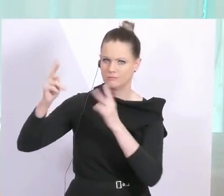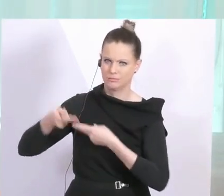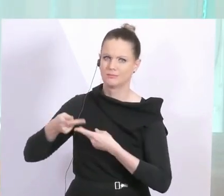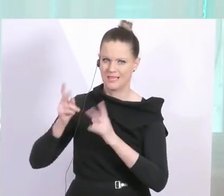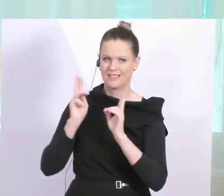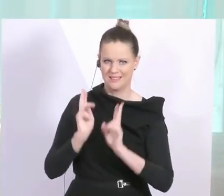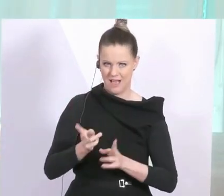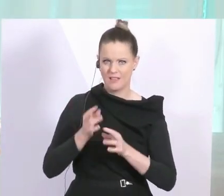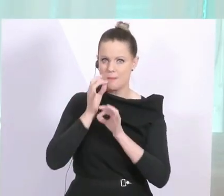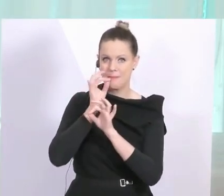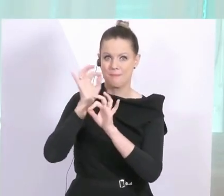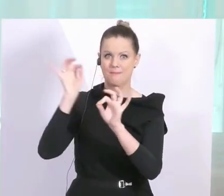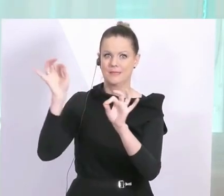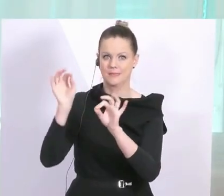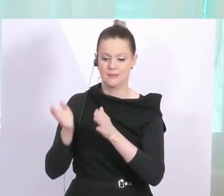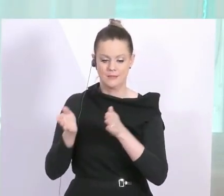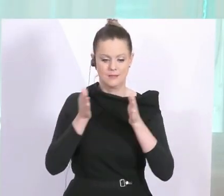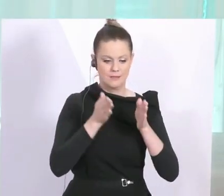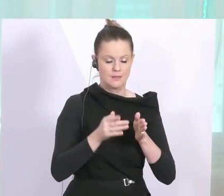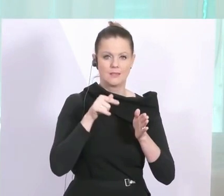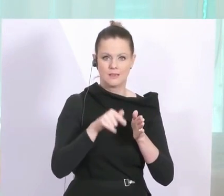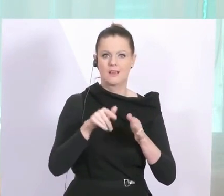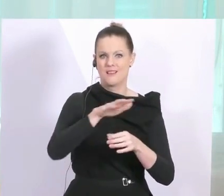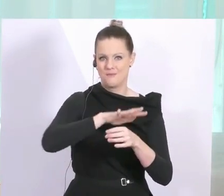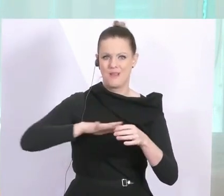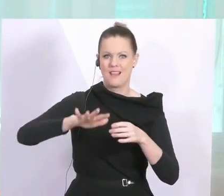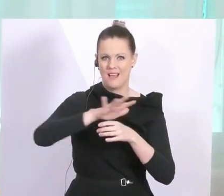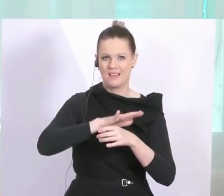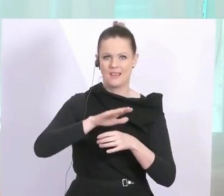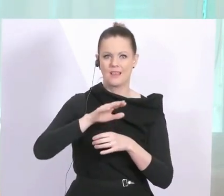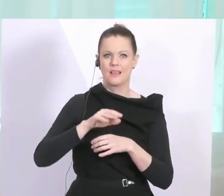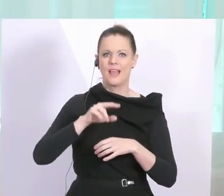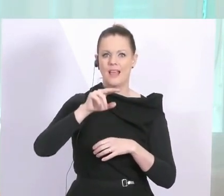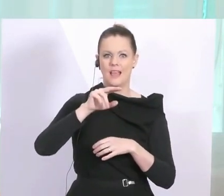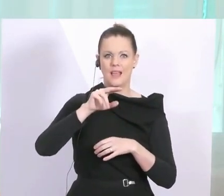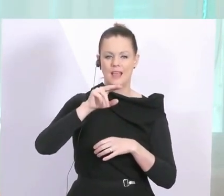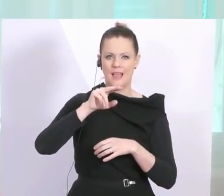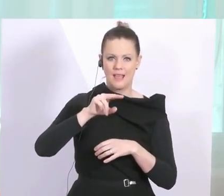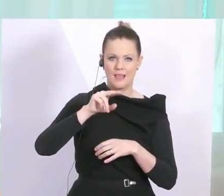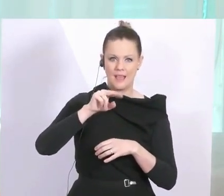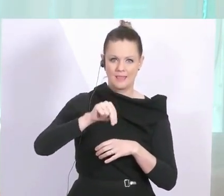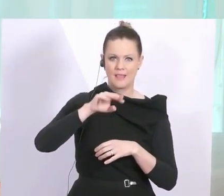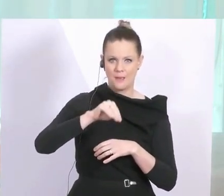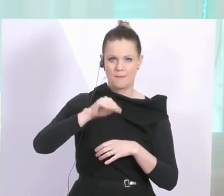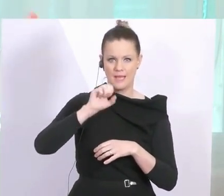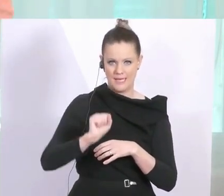Das ist der eine Bereich. Der andere Bereich ist die sogenannte MNS. Diese MNS ist